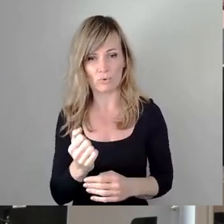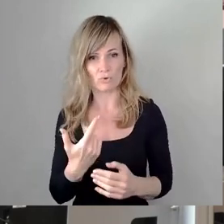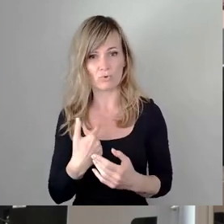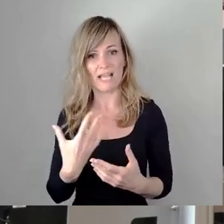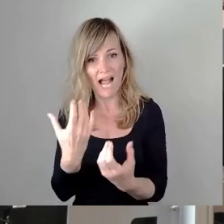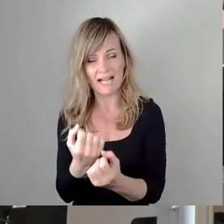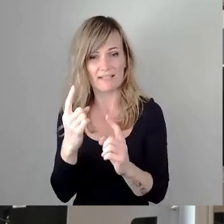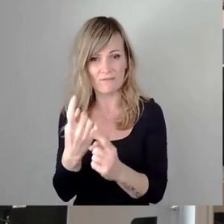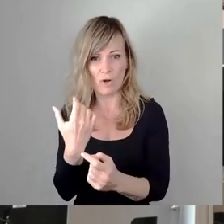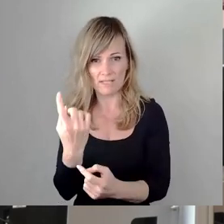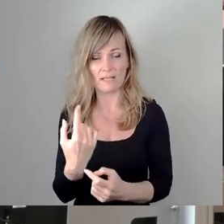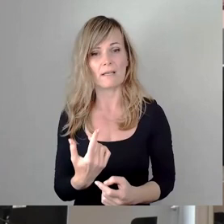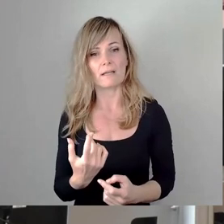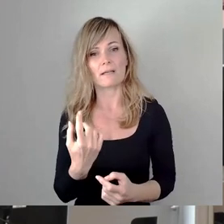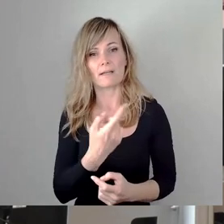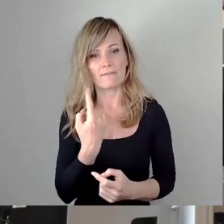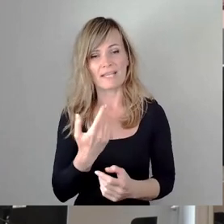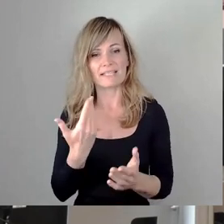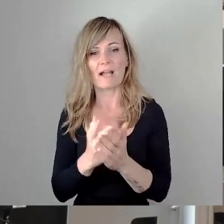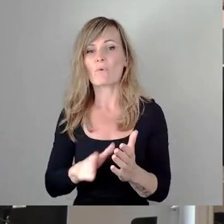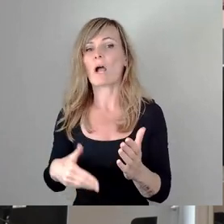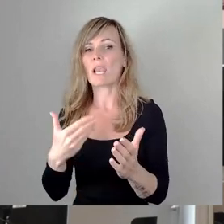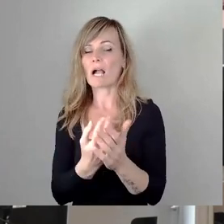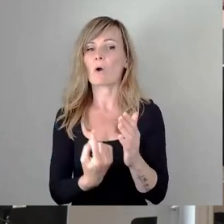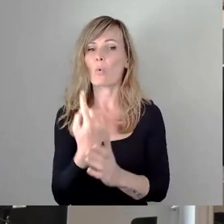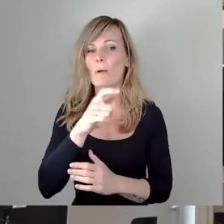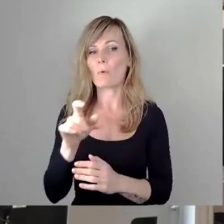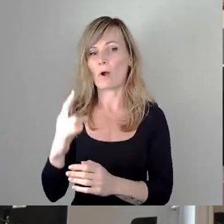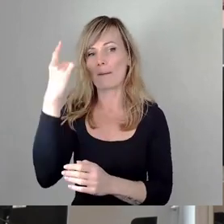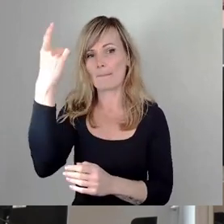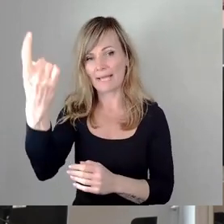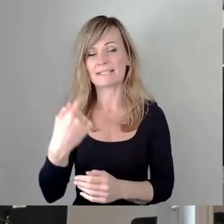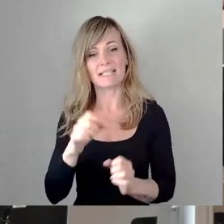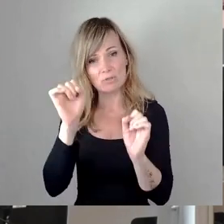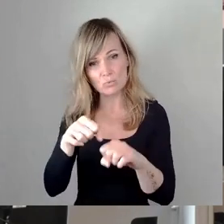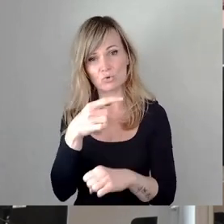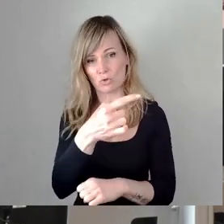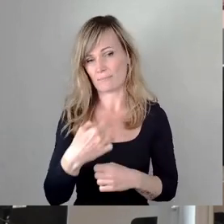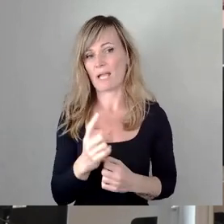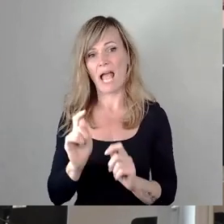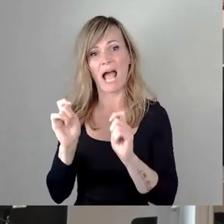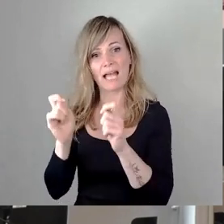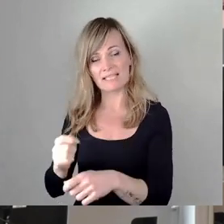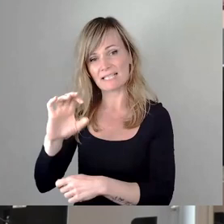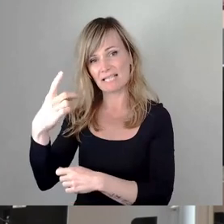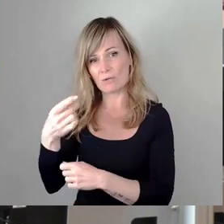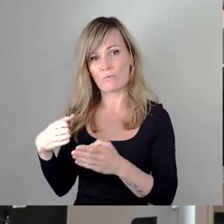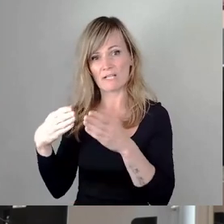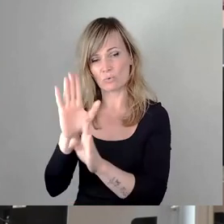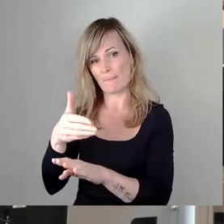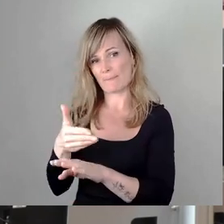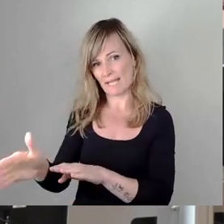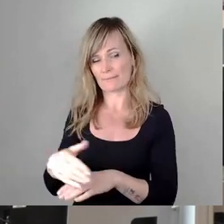wollen, werden wir der Vorlage des Oberbürgermeisters zustimmen und den Antrag der CDU-Fraktion ablehnen.